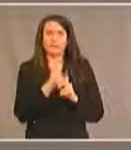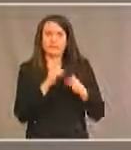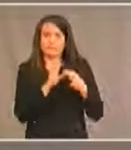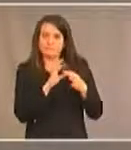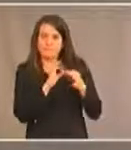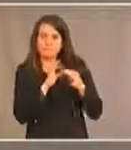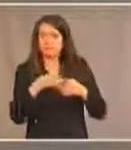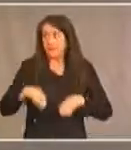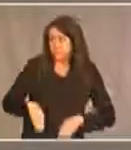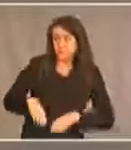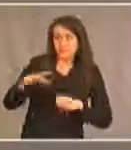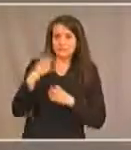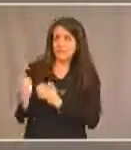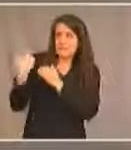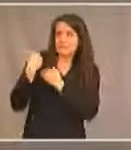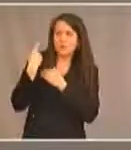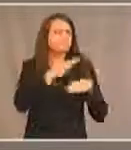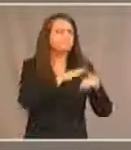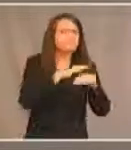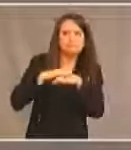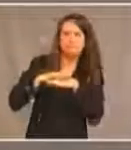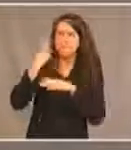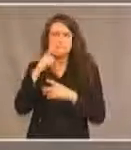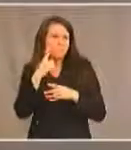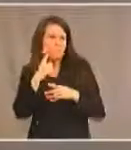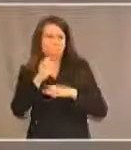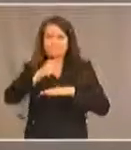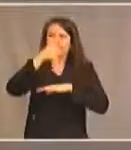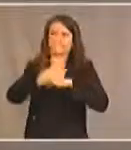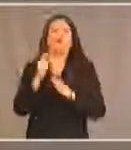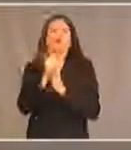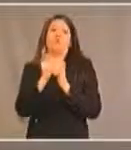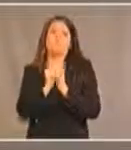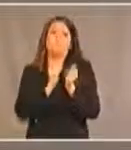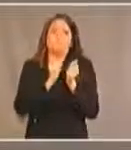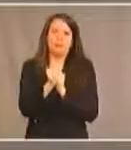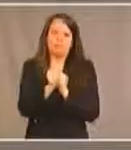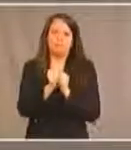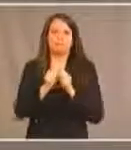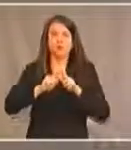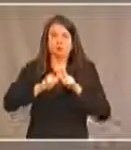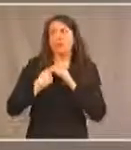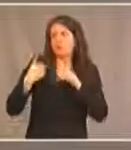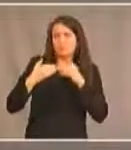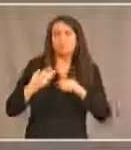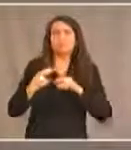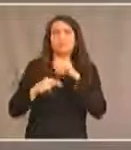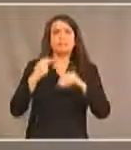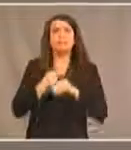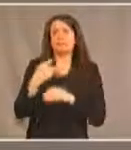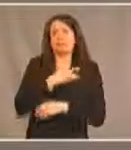de consulter justement pour l'élaboration de cette loi et ce processus national a été lancé en juin dernier.